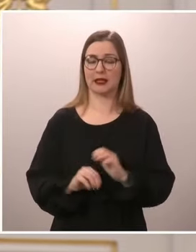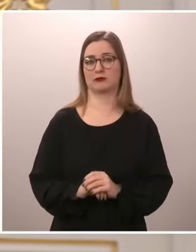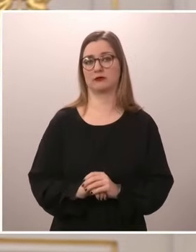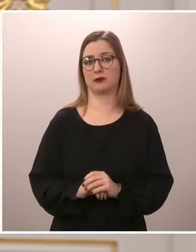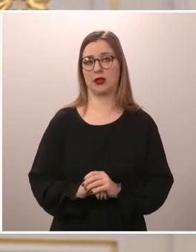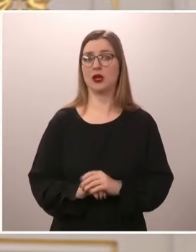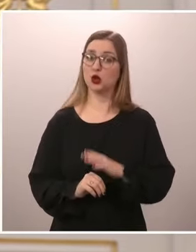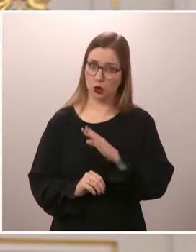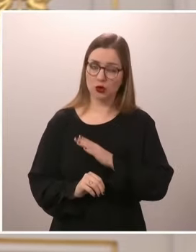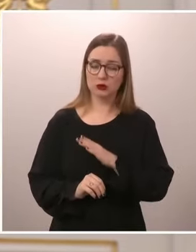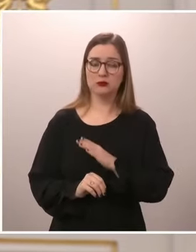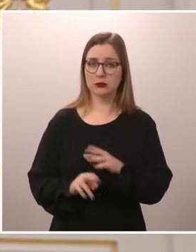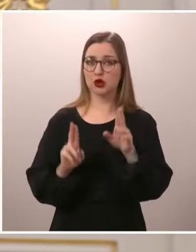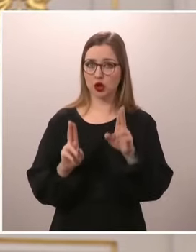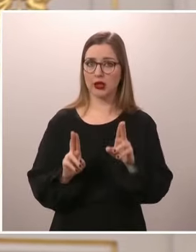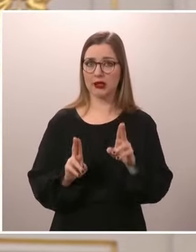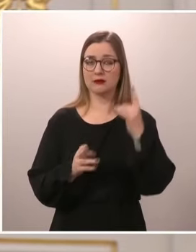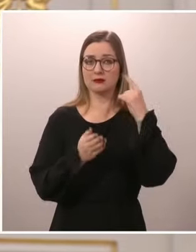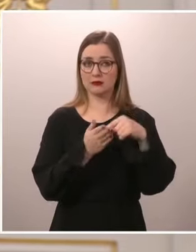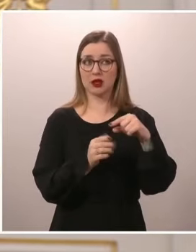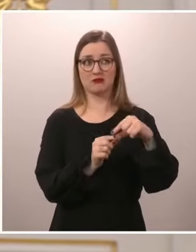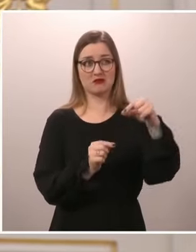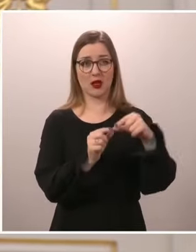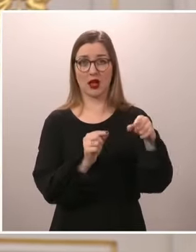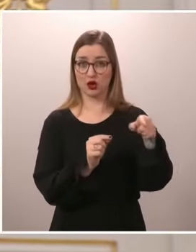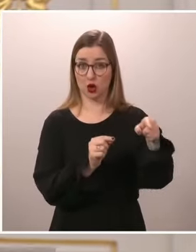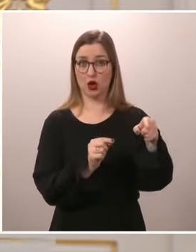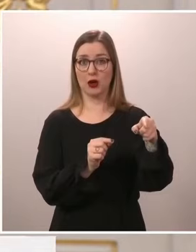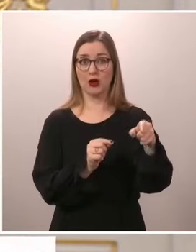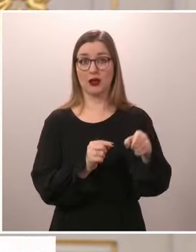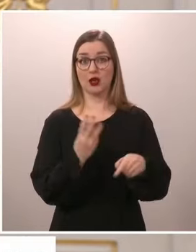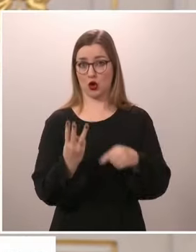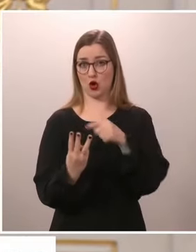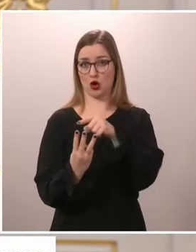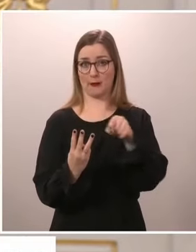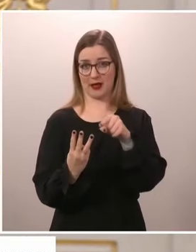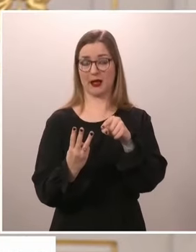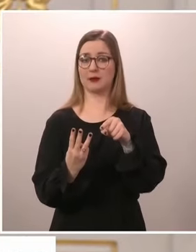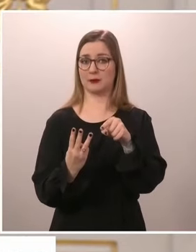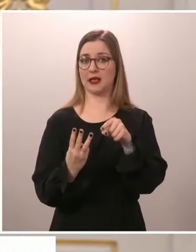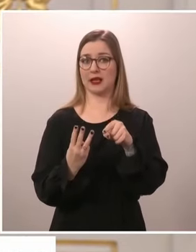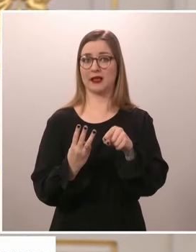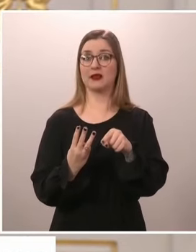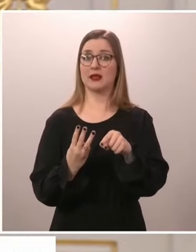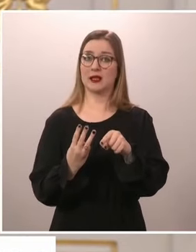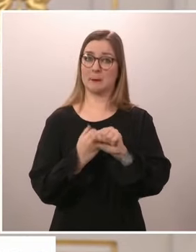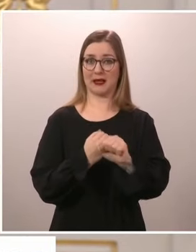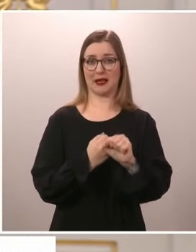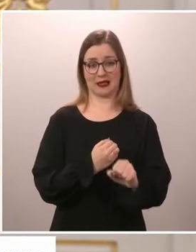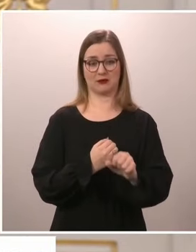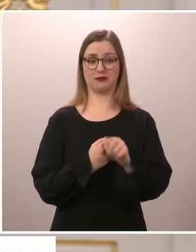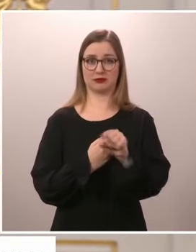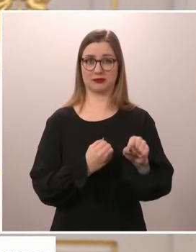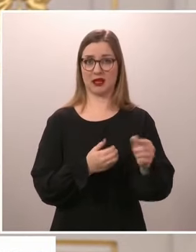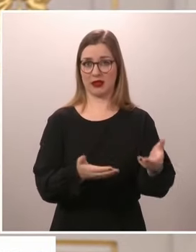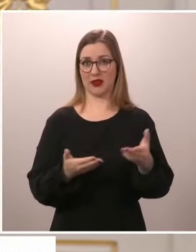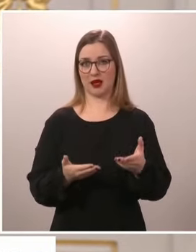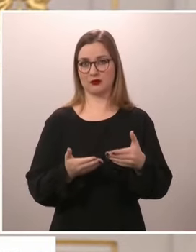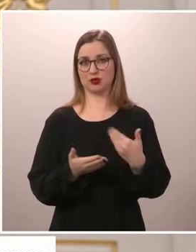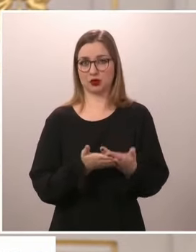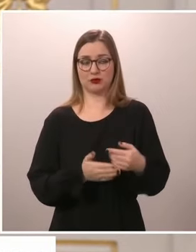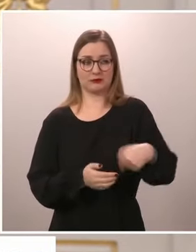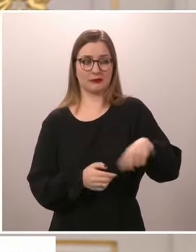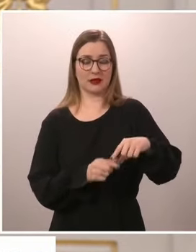se on, koska Nato käytännössä antaa meille kolme pidäkettä jäsenytymme myötä, joista